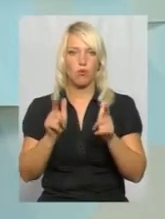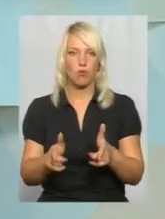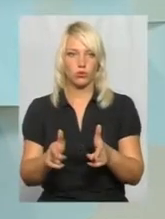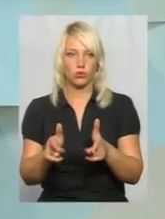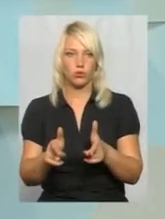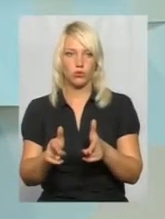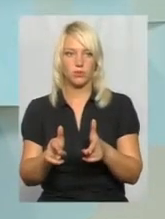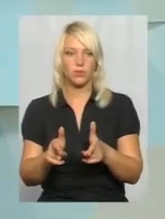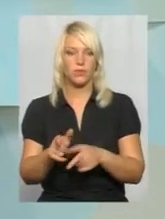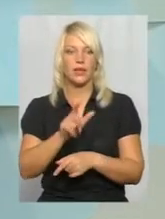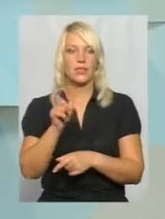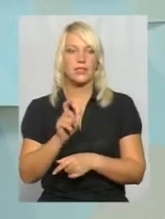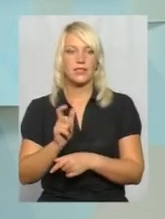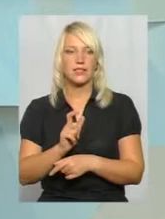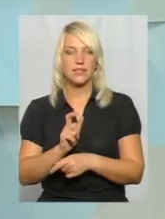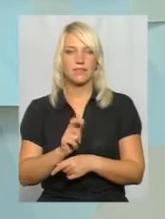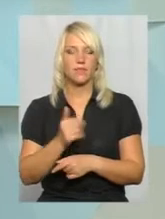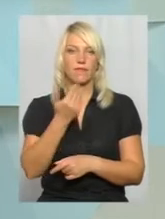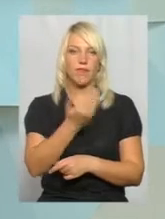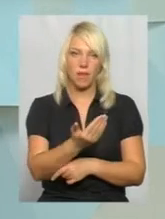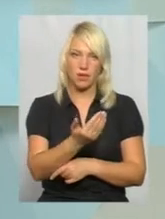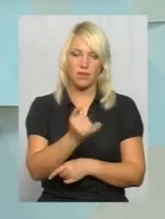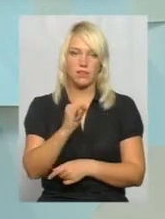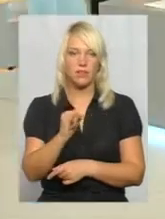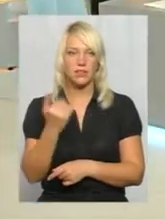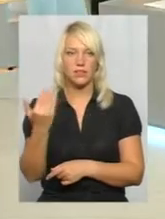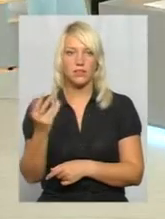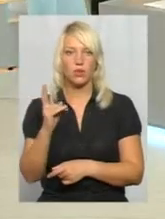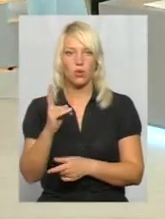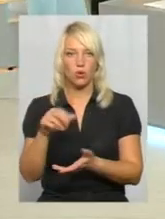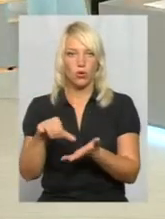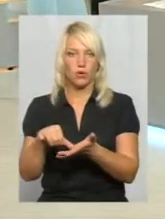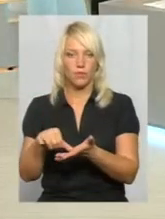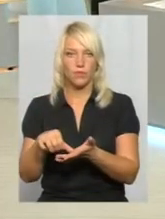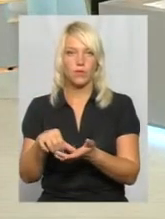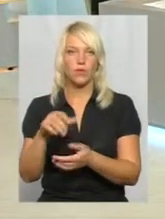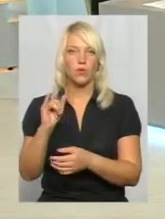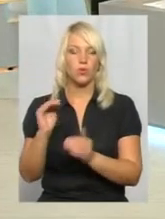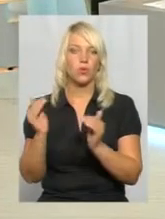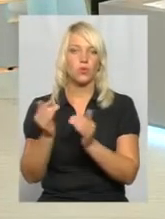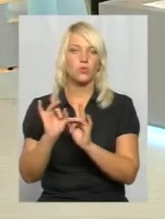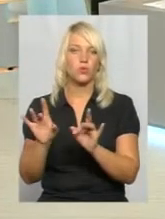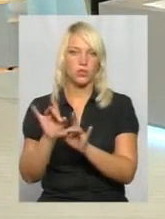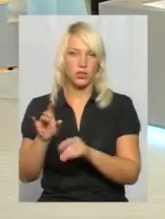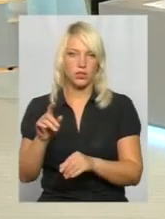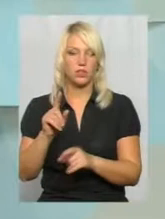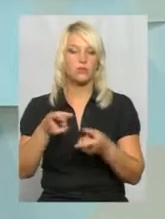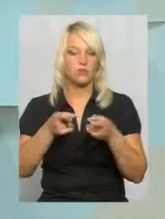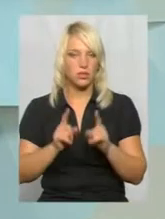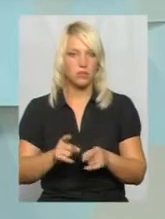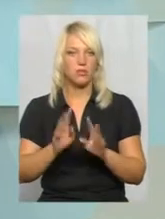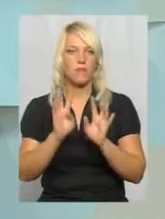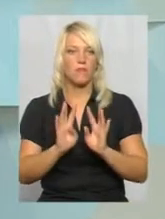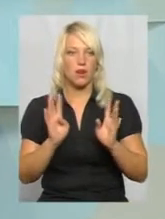із вами і з тими, хто висловлюється в сюжеті, що дійсно паркани